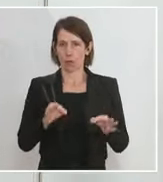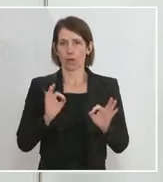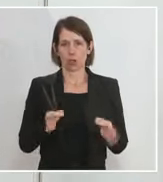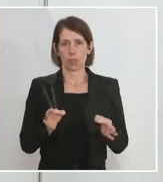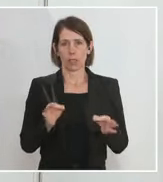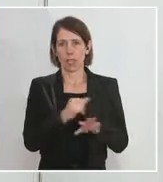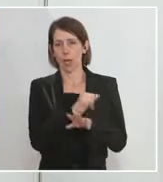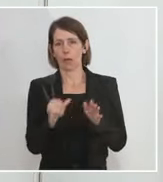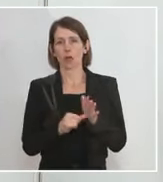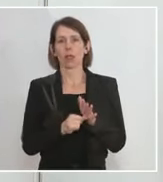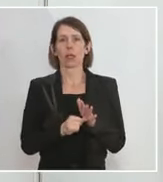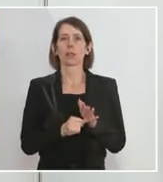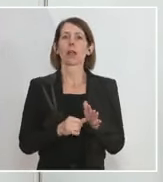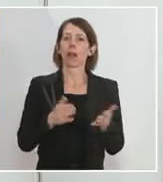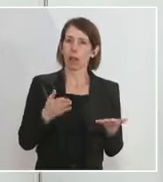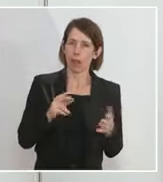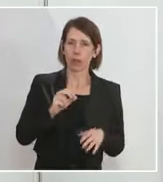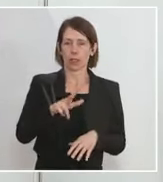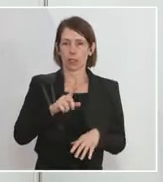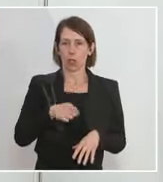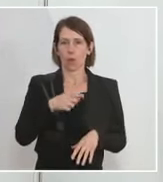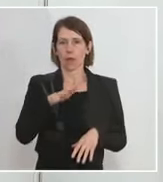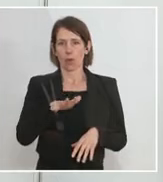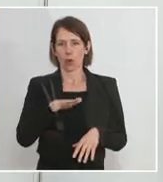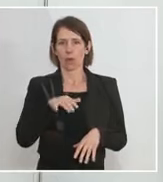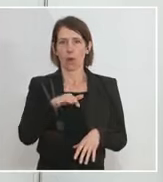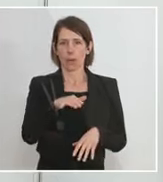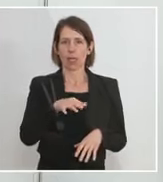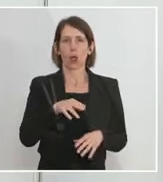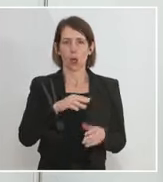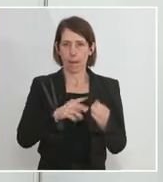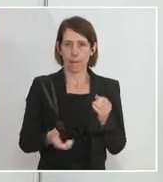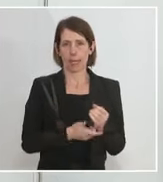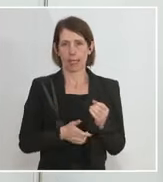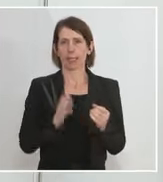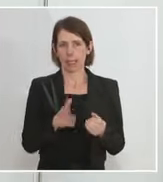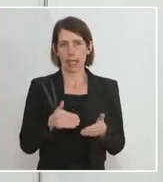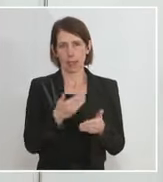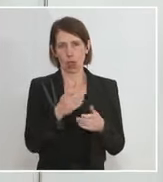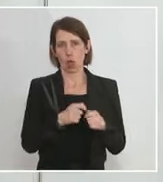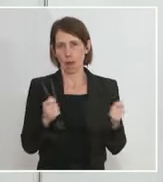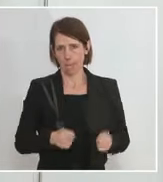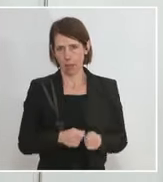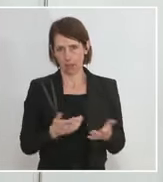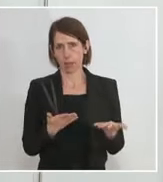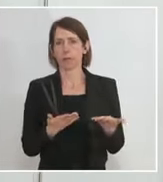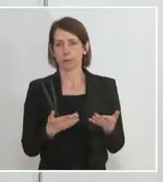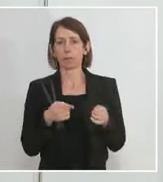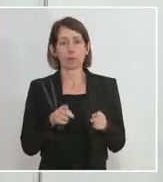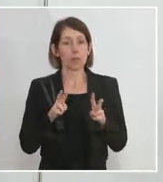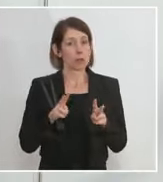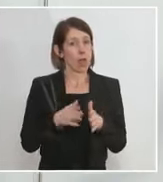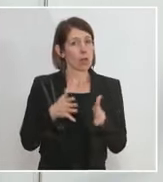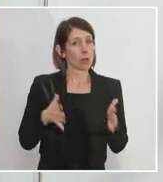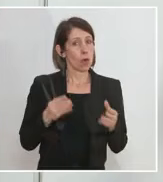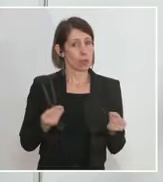über die österreichischen Hilfsorganisationen dieses 13,5 Millionen Paket zu schnüren. Ich meine, das ist tatsächlich ein großer